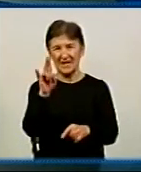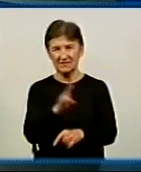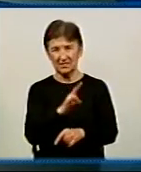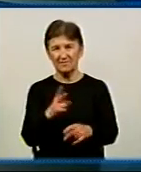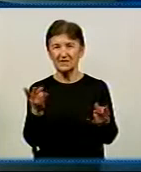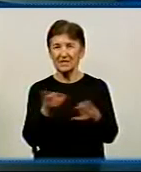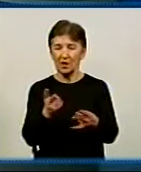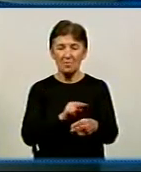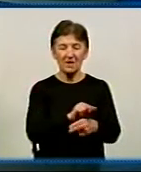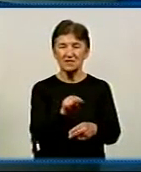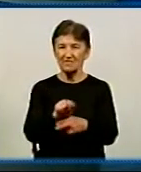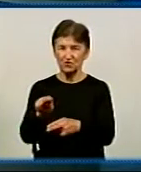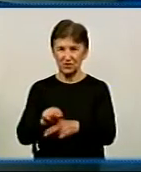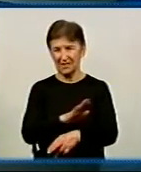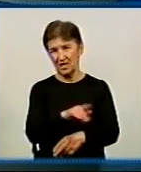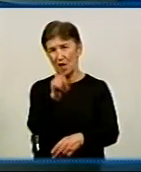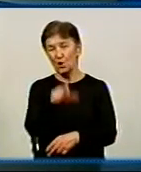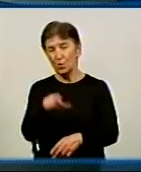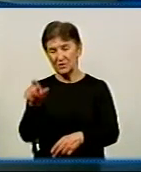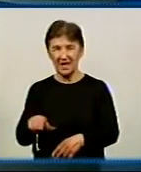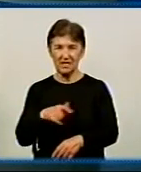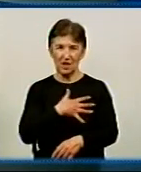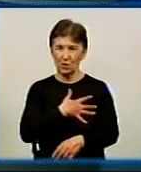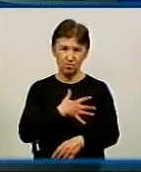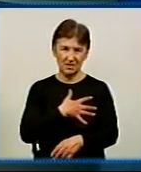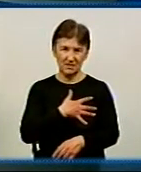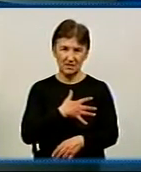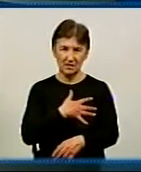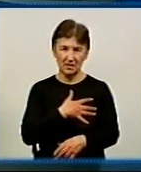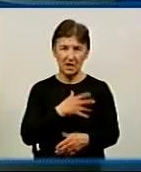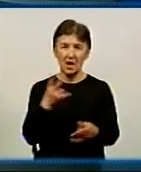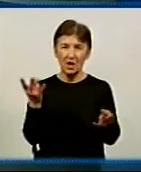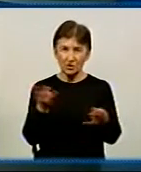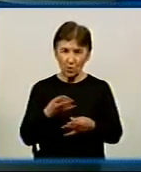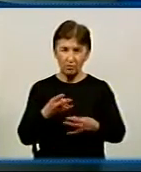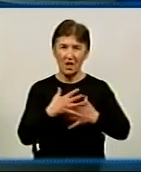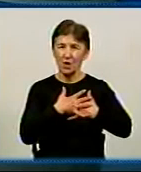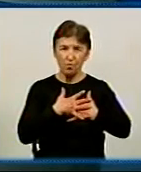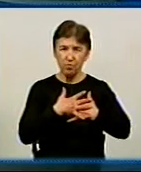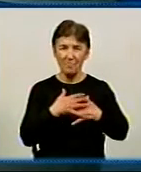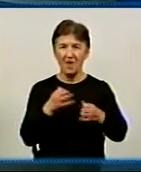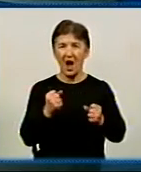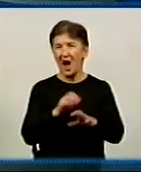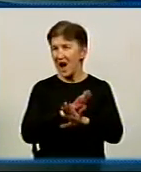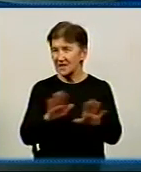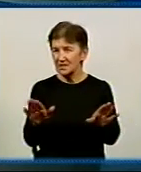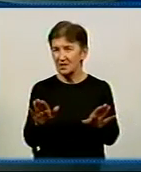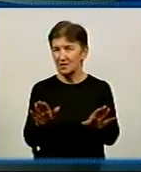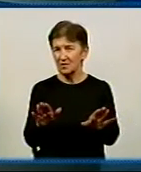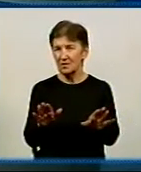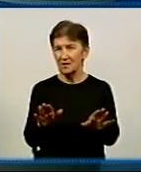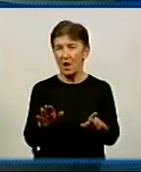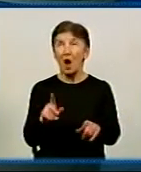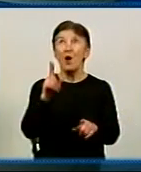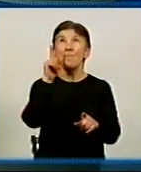людей любити, у нас зараз цього немає. Бог є любов, ми повинні донести до людей любов. А на щодо релігії, Бог все одно